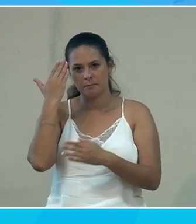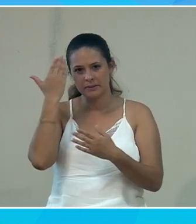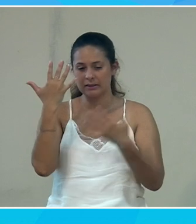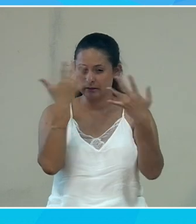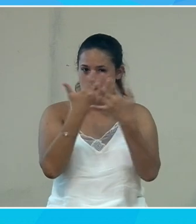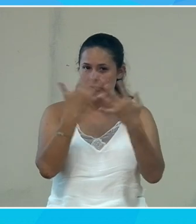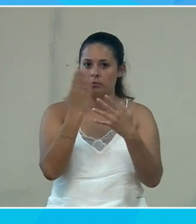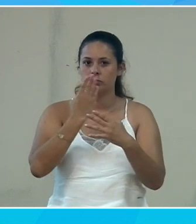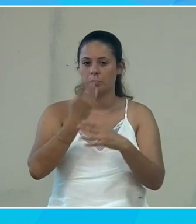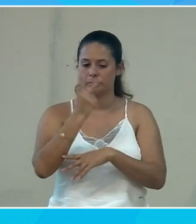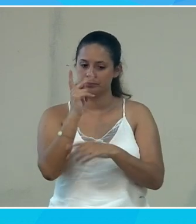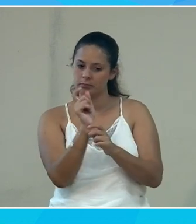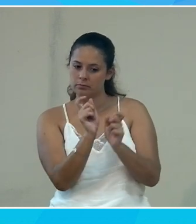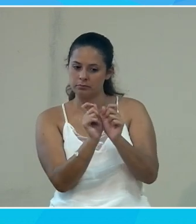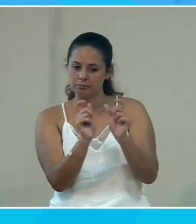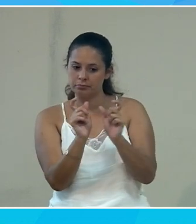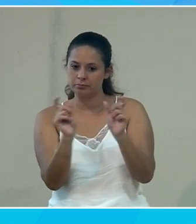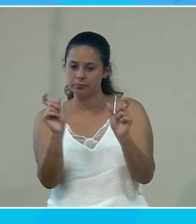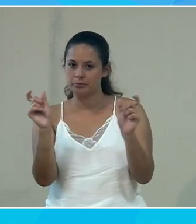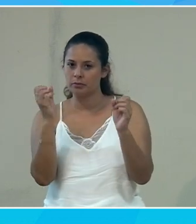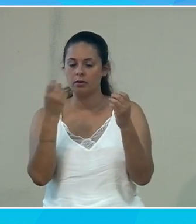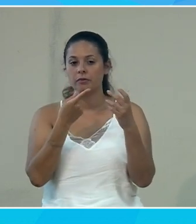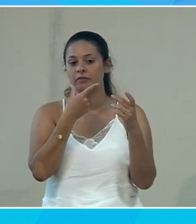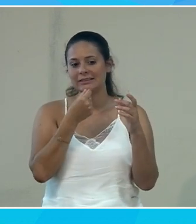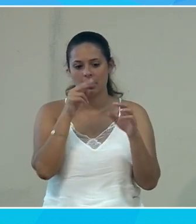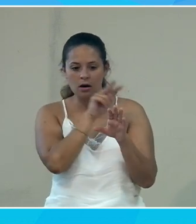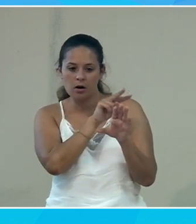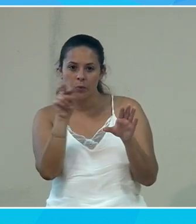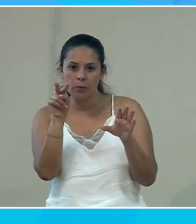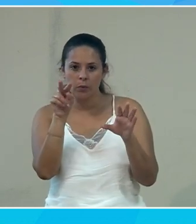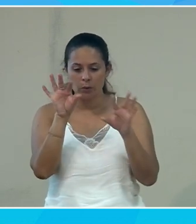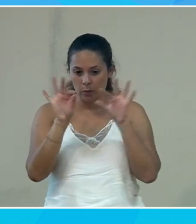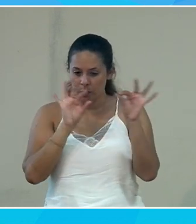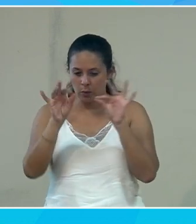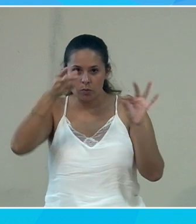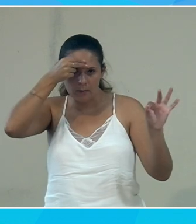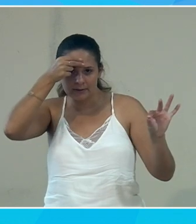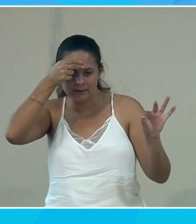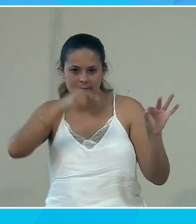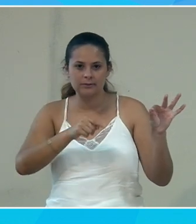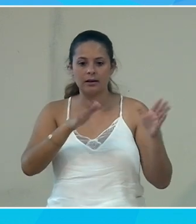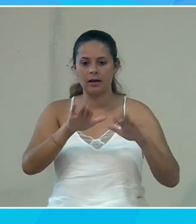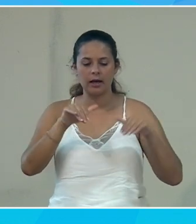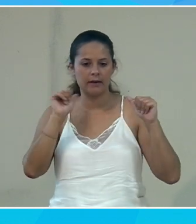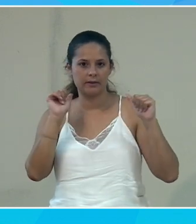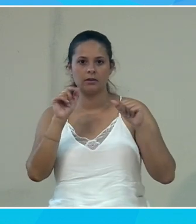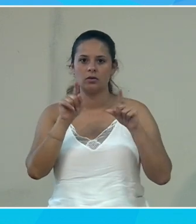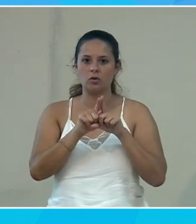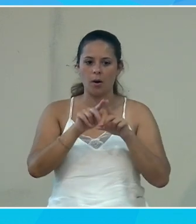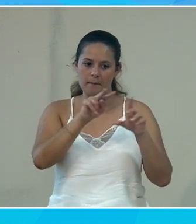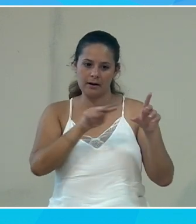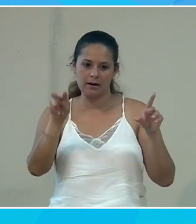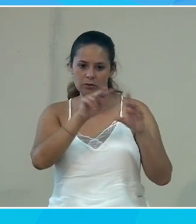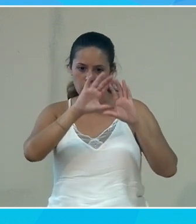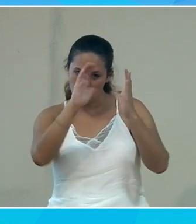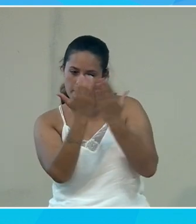besoin d'espacer davantage les caractères pour les obliger à déchiffrer les mots pour qu'ils évitent de faire de la lecture globale des